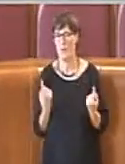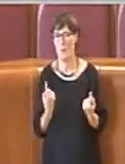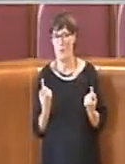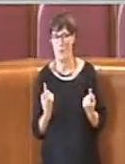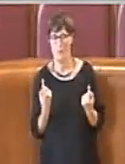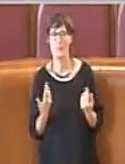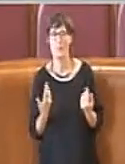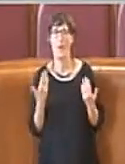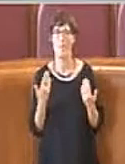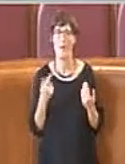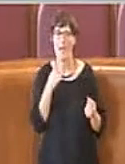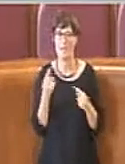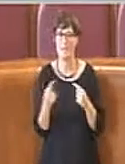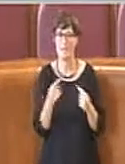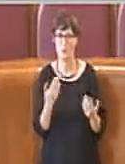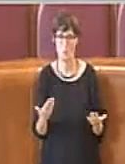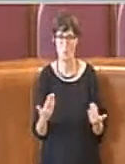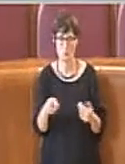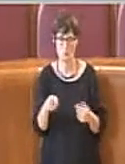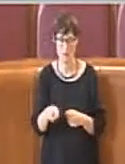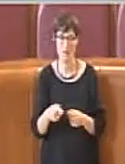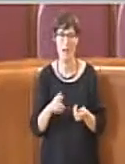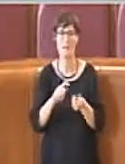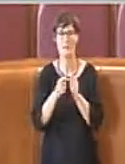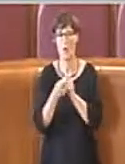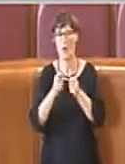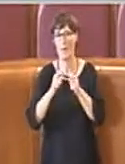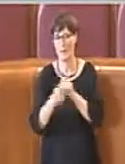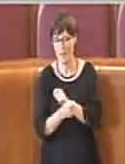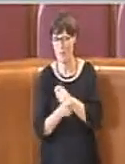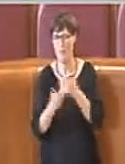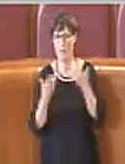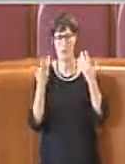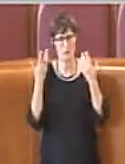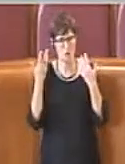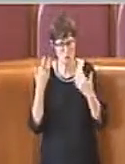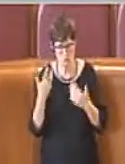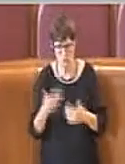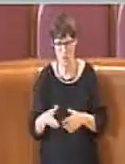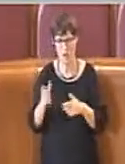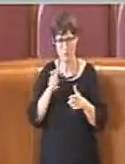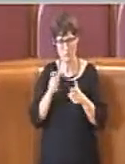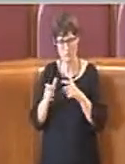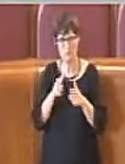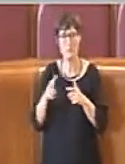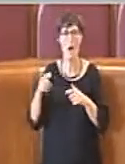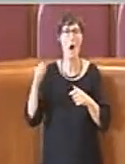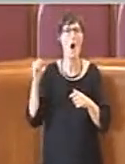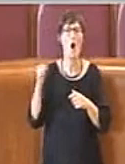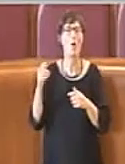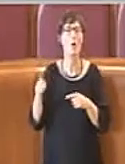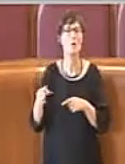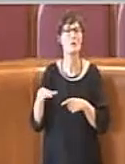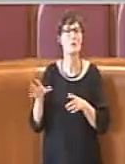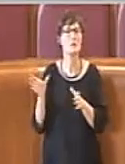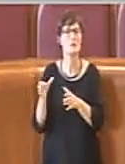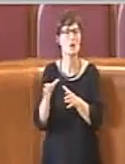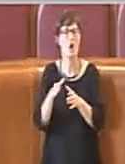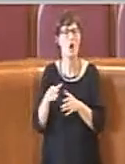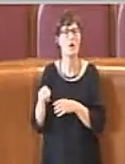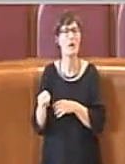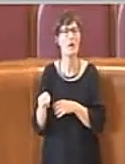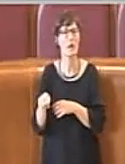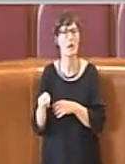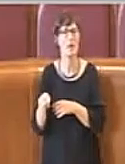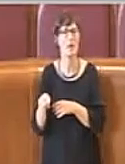eventuali emendamenti apertamente, abbiamo già detto con l'opposizione, ai quali abbiamo aperto qualunque tipologia di